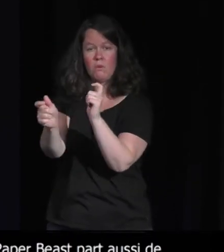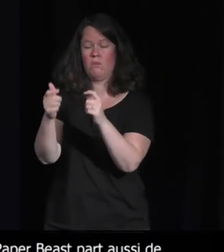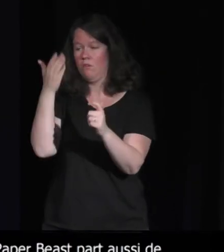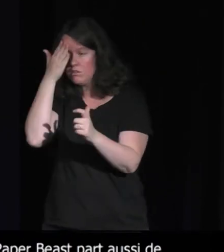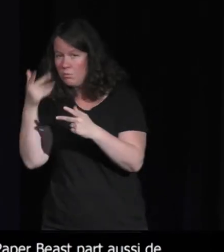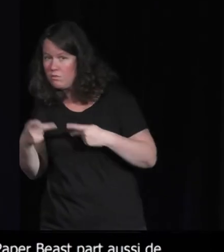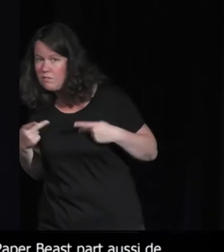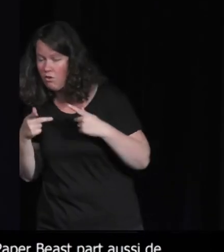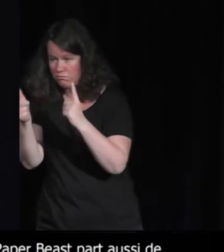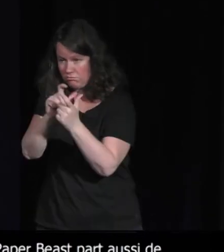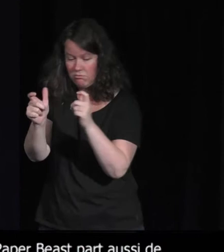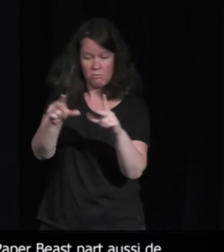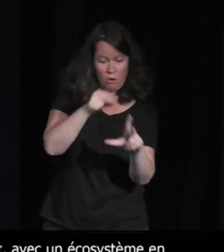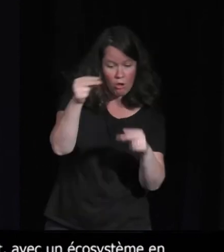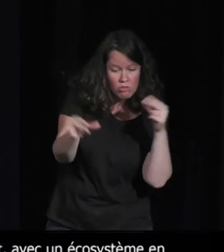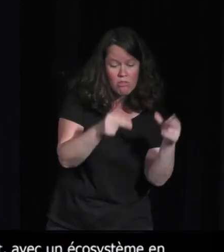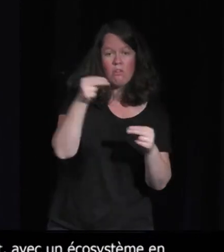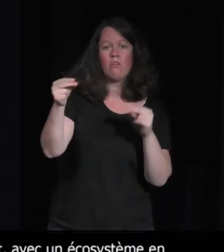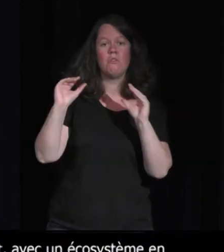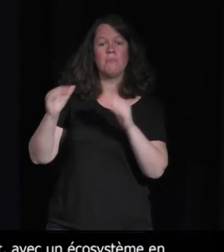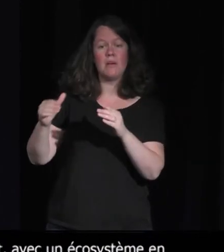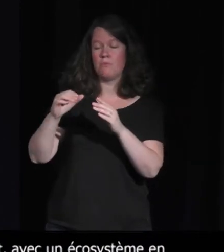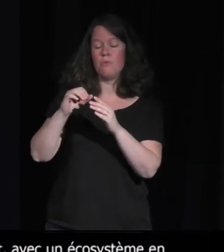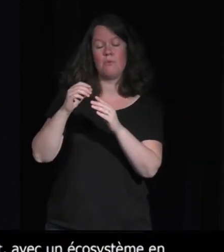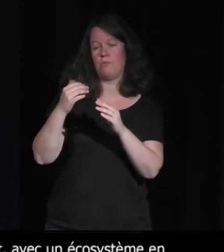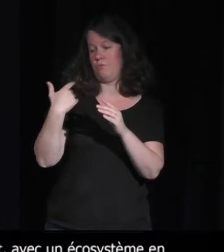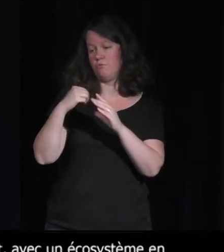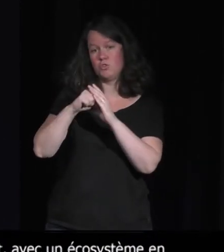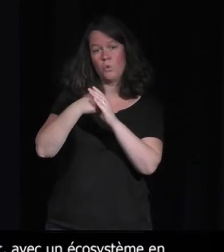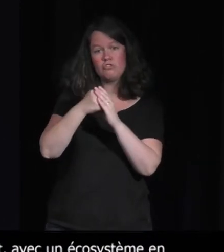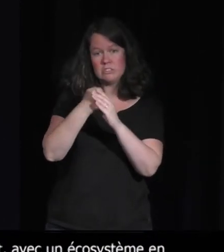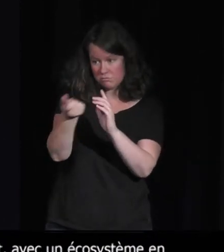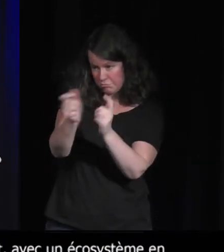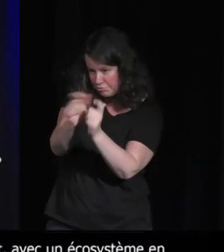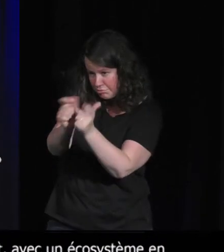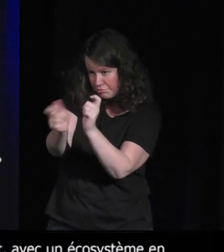vivantes, entre plantes, animaux, même tout ce qui est géologie.